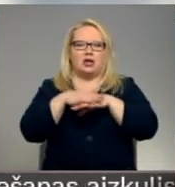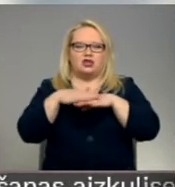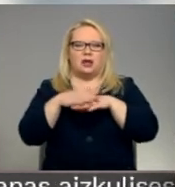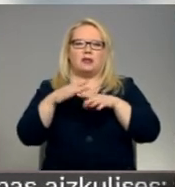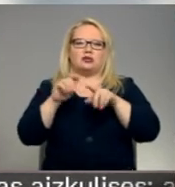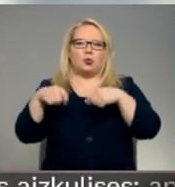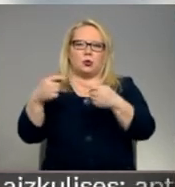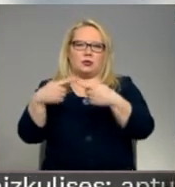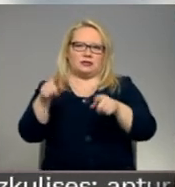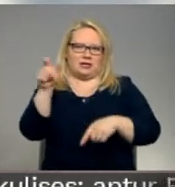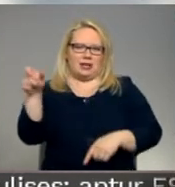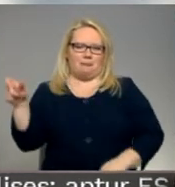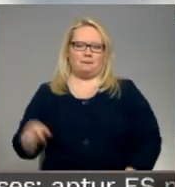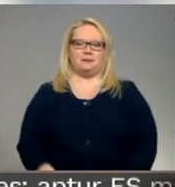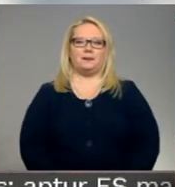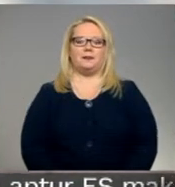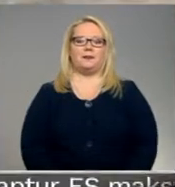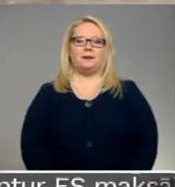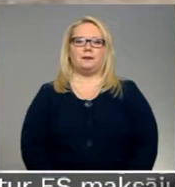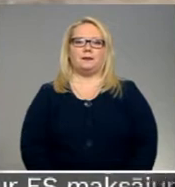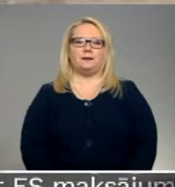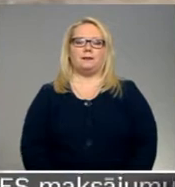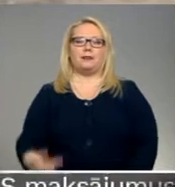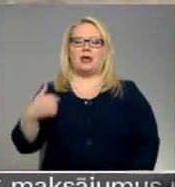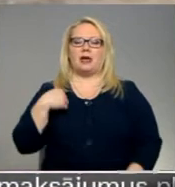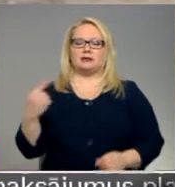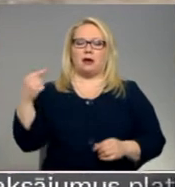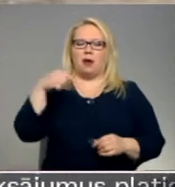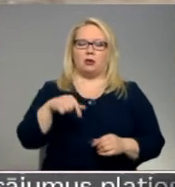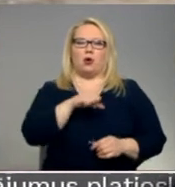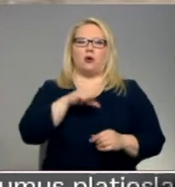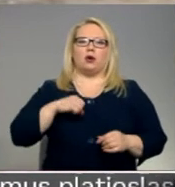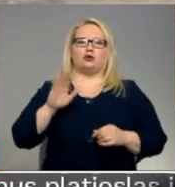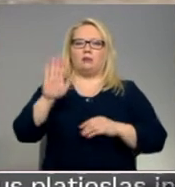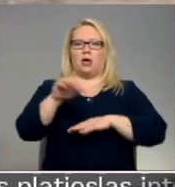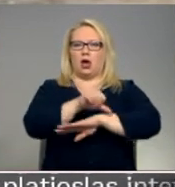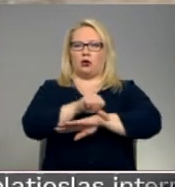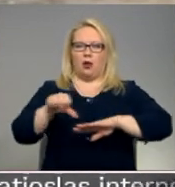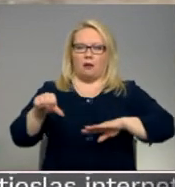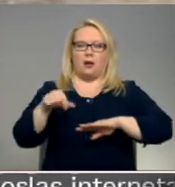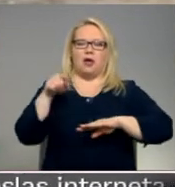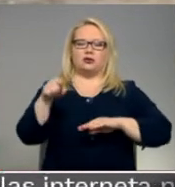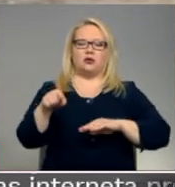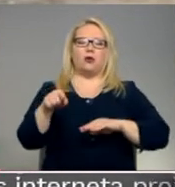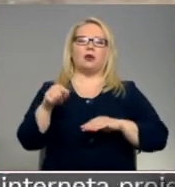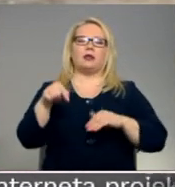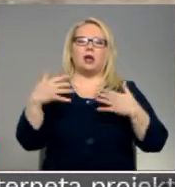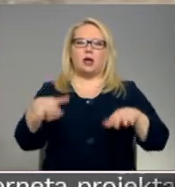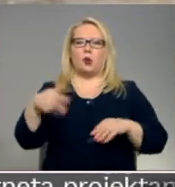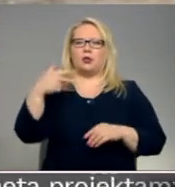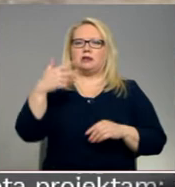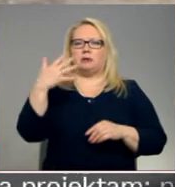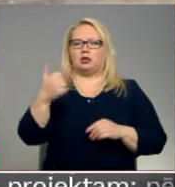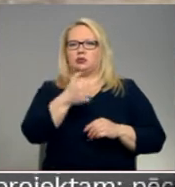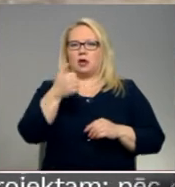Turpin mūsu Latgales kolēģi. Esam atbraukuši uz pašu pierobežu Šuškovu pasienes pagastā. Te jau 35